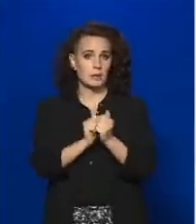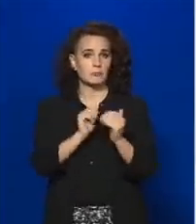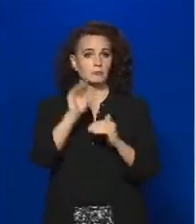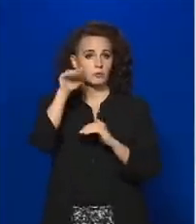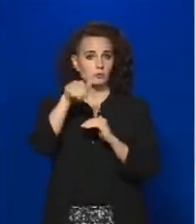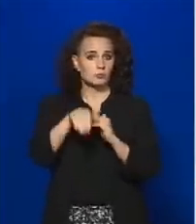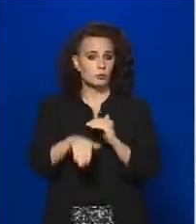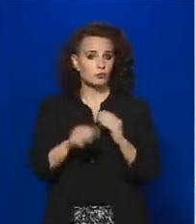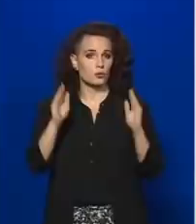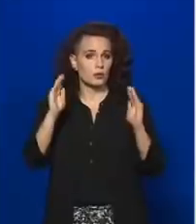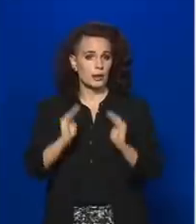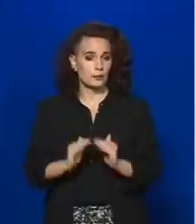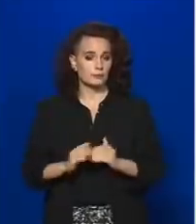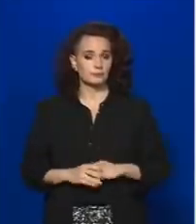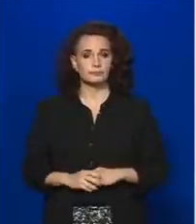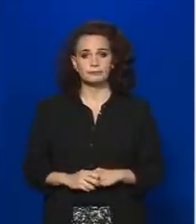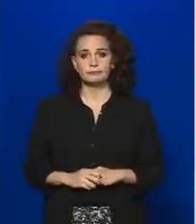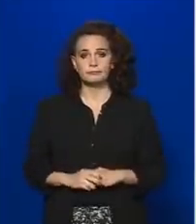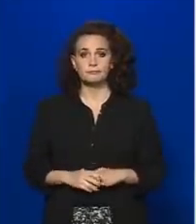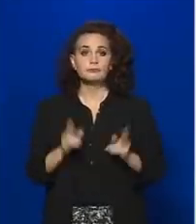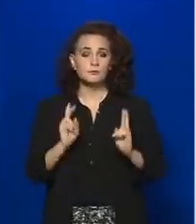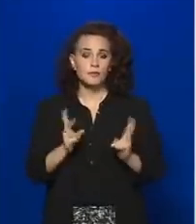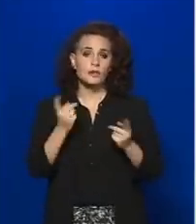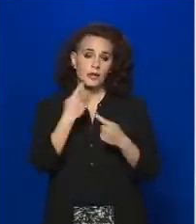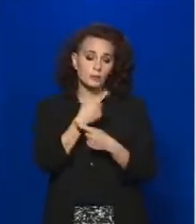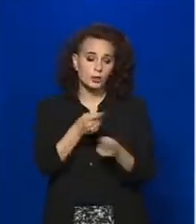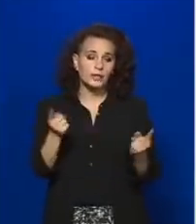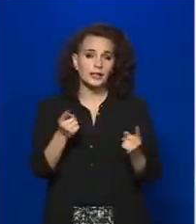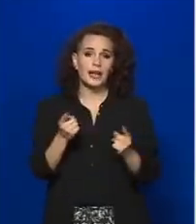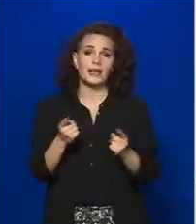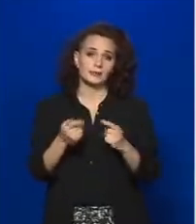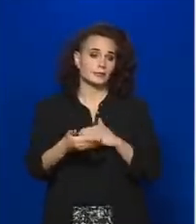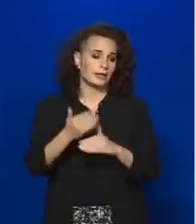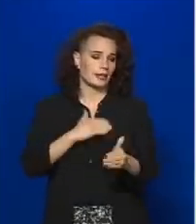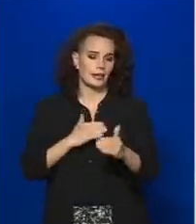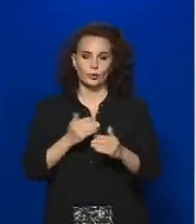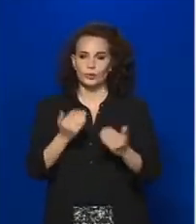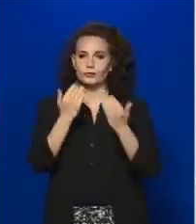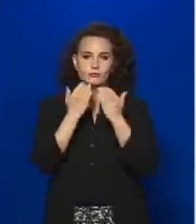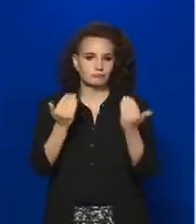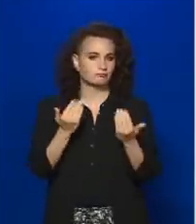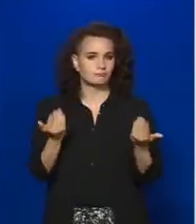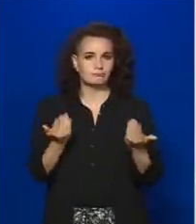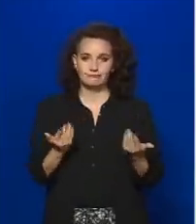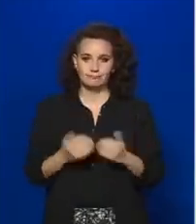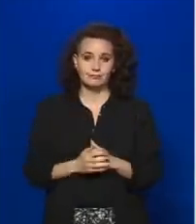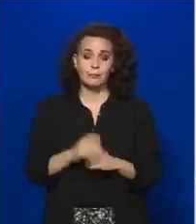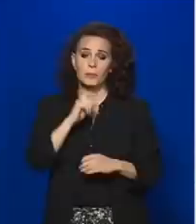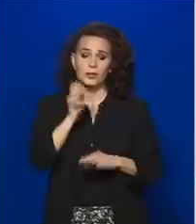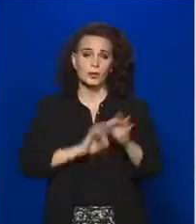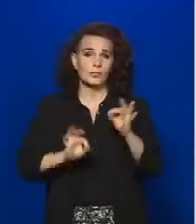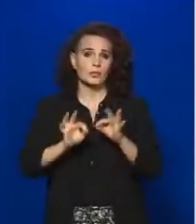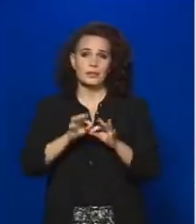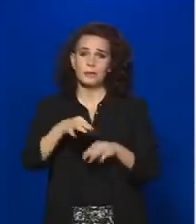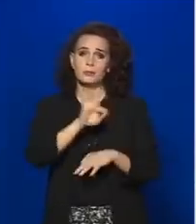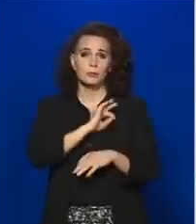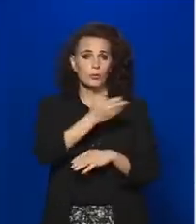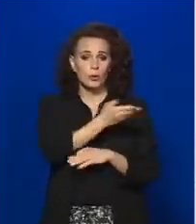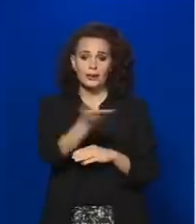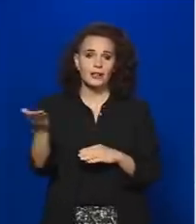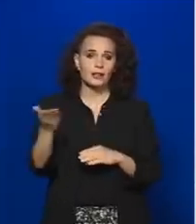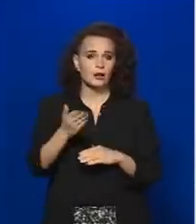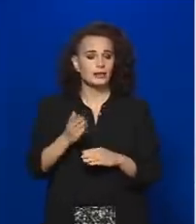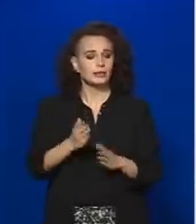Azt tudjuk mondani, ez mindenek előtt annak köszönhető, hogy Magyarország polgárai fegyelmezetten